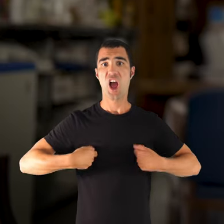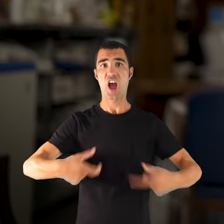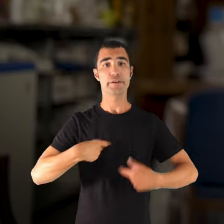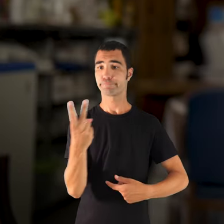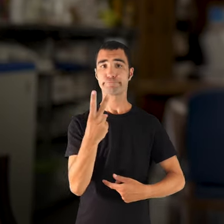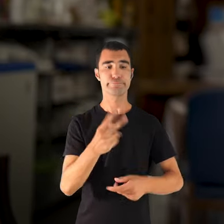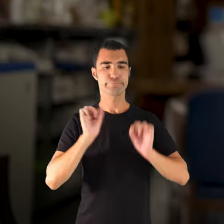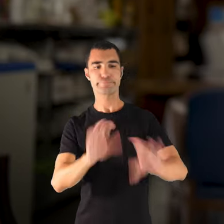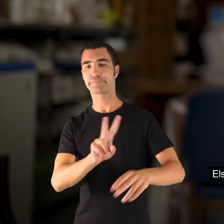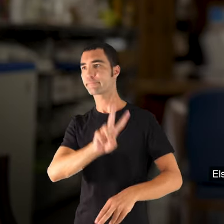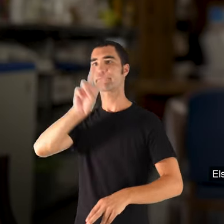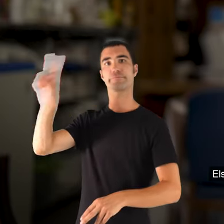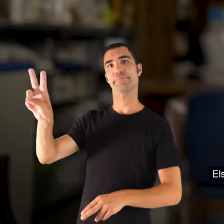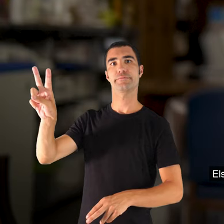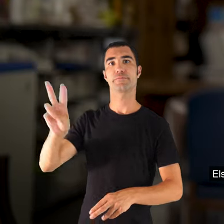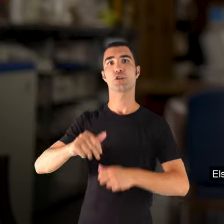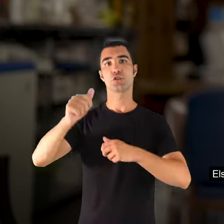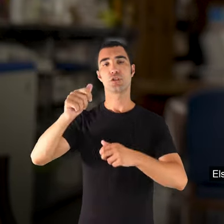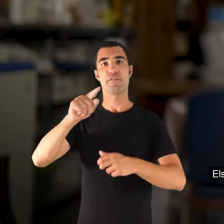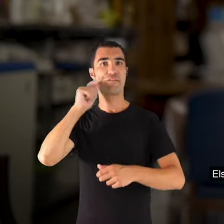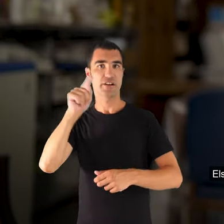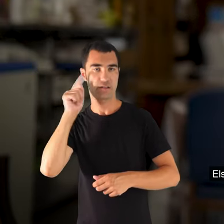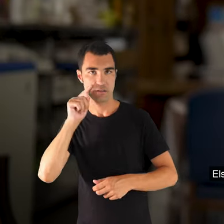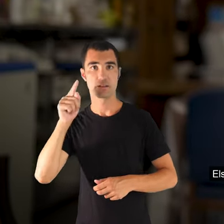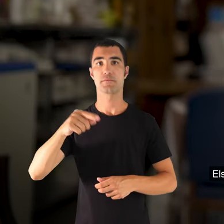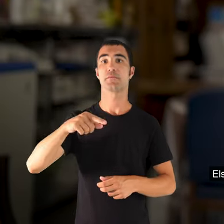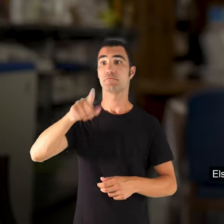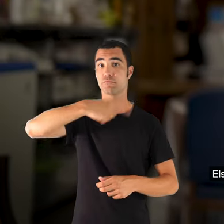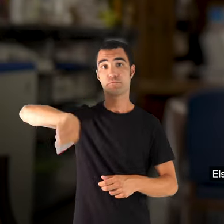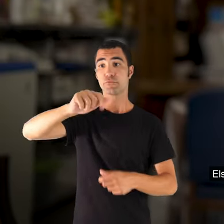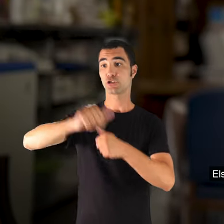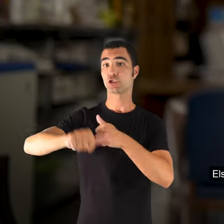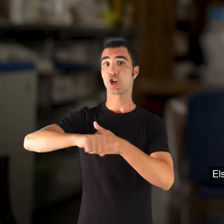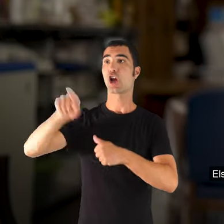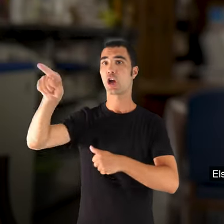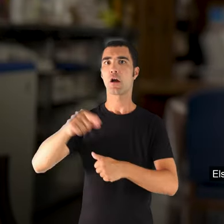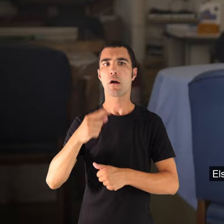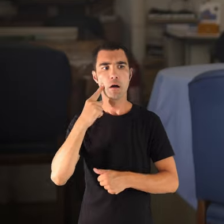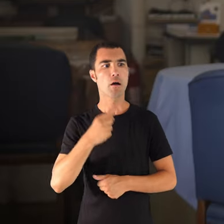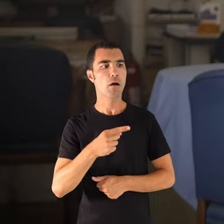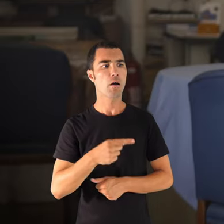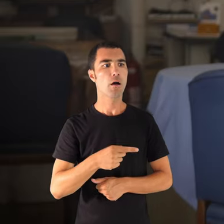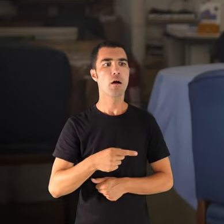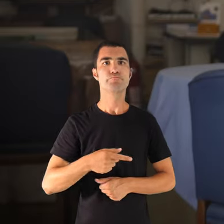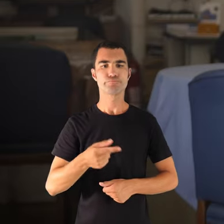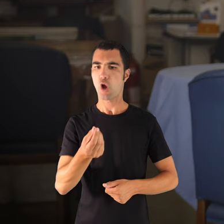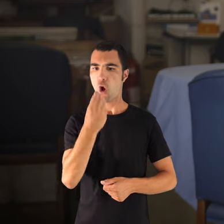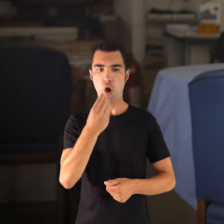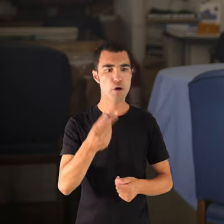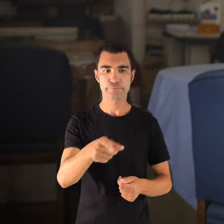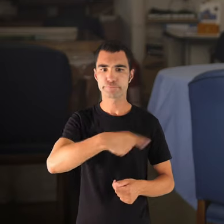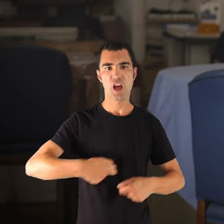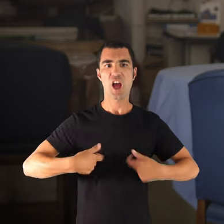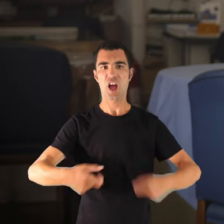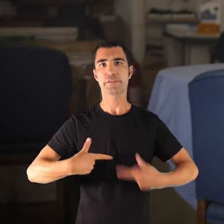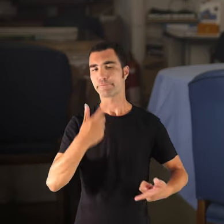de sollerit, com el natural. A sollerit, els deien, tenc els meus fills, i se l'enduen. A França, i mira, i va